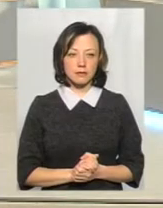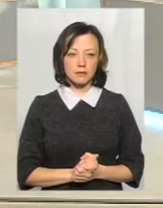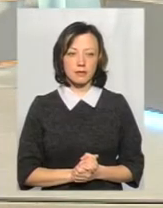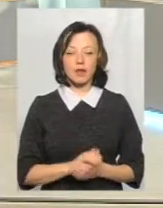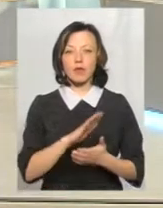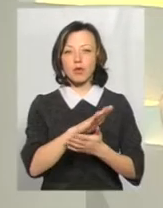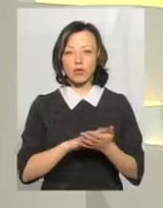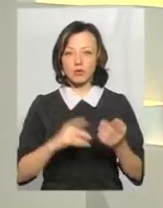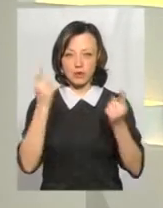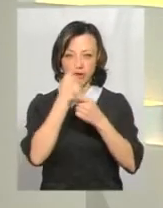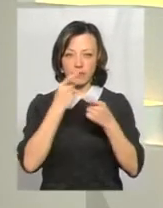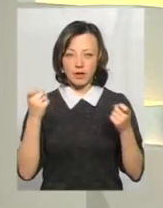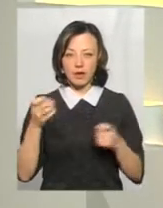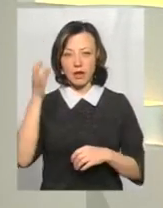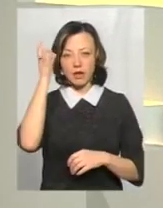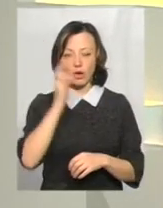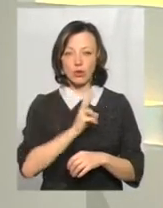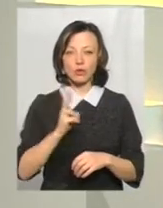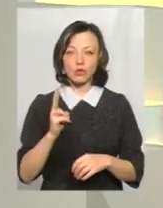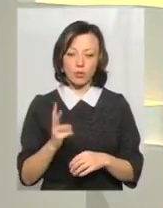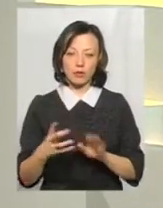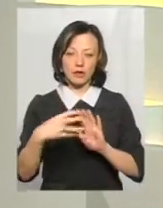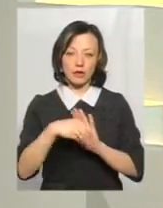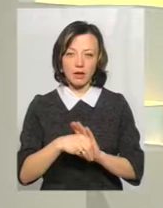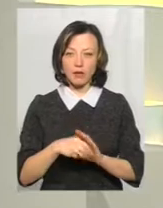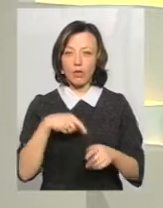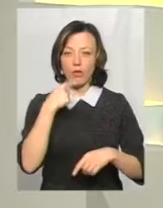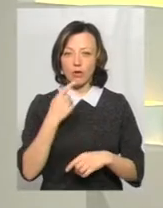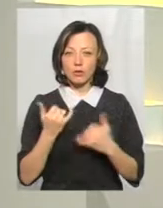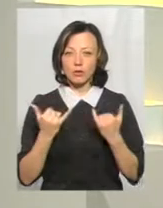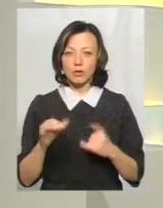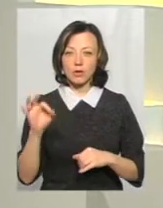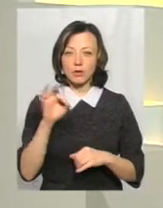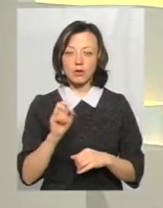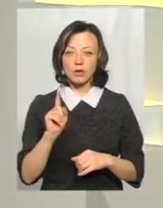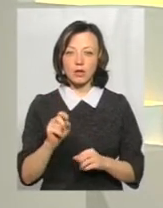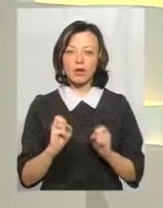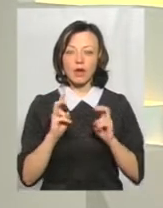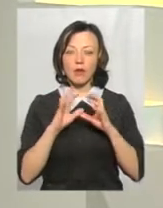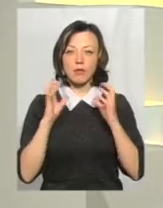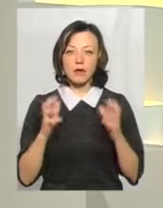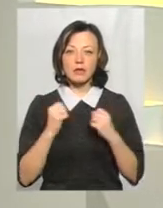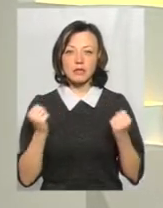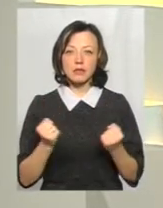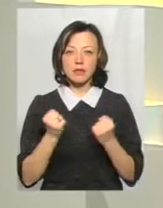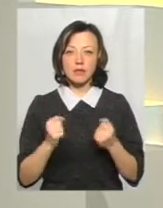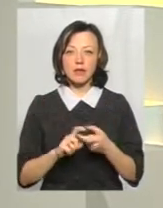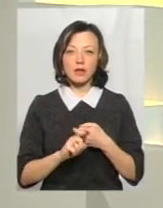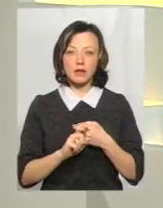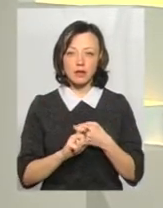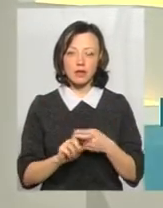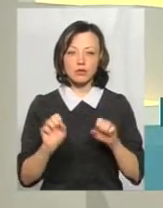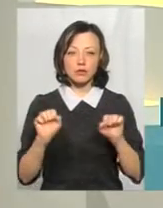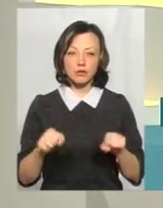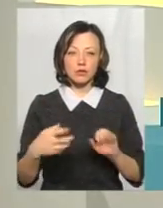Продовжуємо наш ефір. Нагадаю тим, хто до нас тільки що приєднався, що говоримо сьогодні про те, як берегтися від зимових інфекцій. Ви також можете